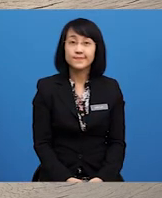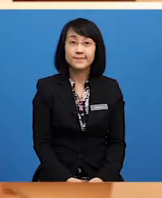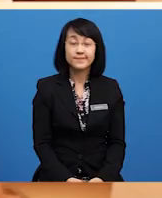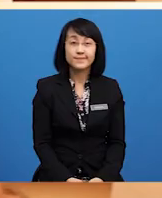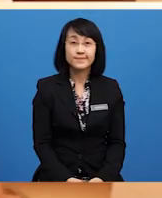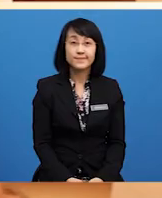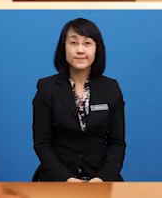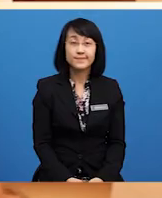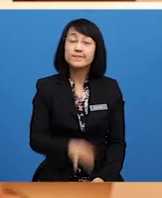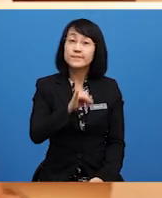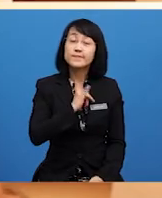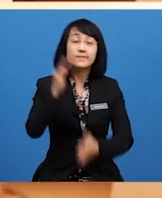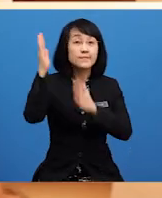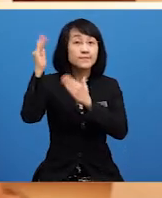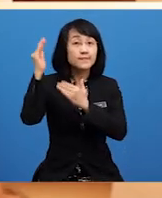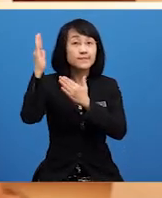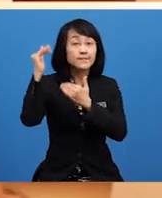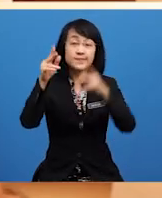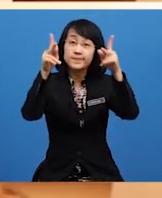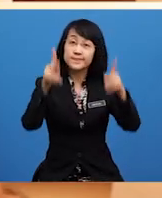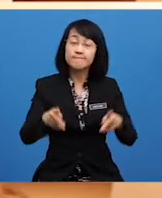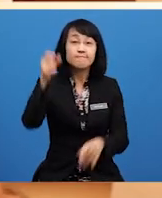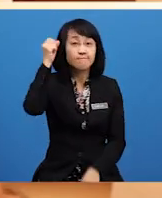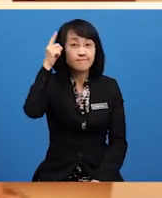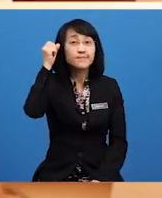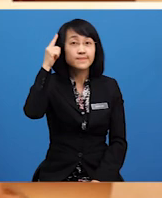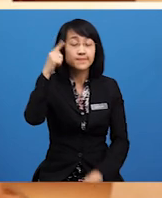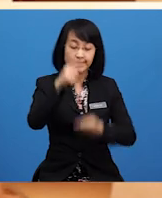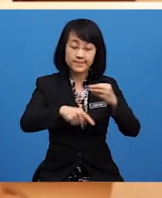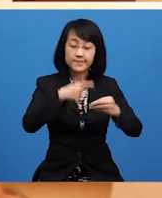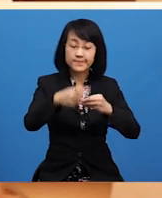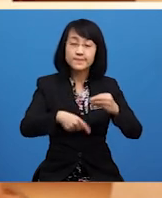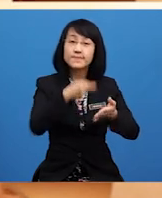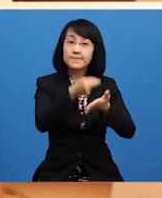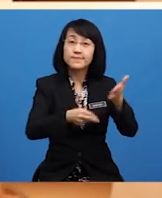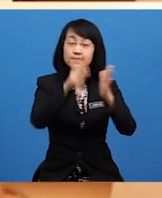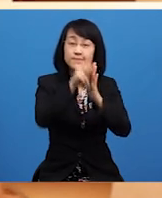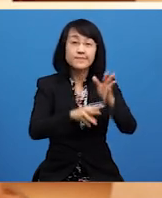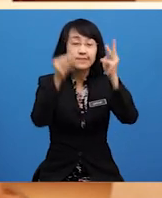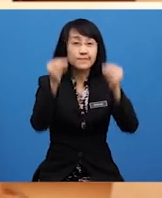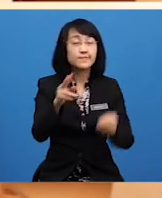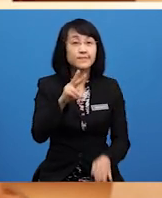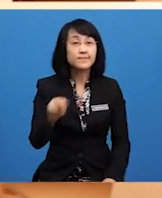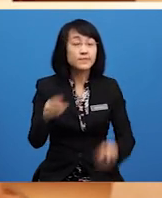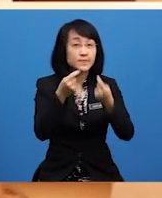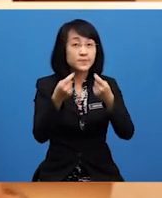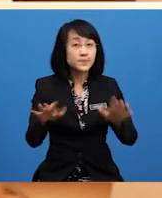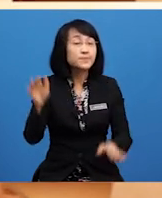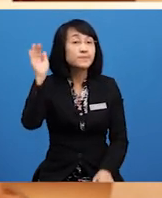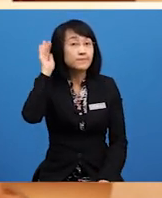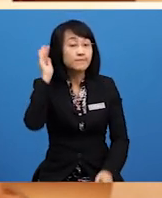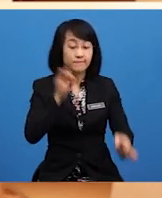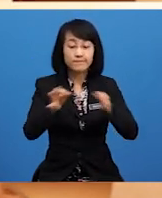Saya berharap agar pelajar faham Tentang nilai kemanusiaan Setelah mendengar